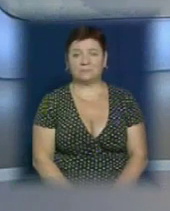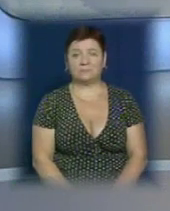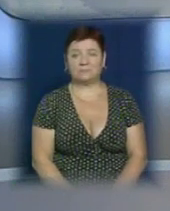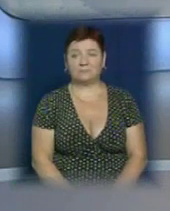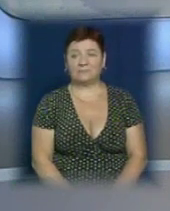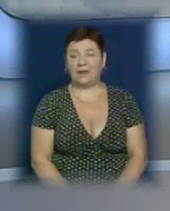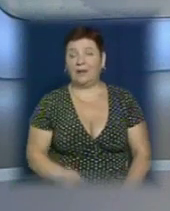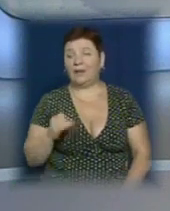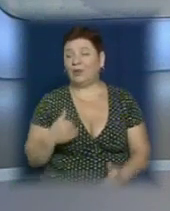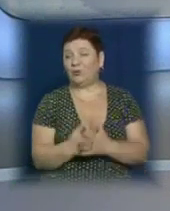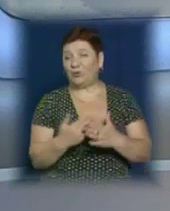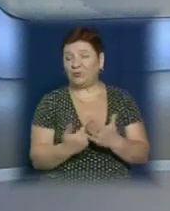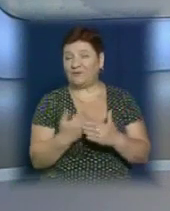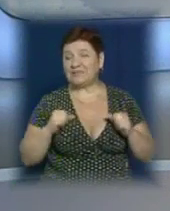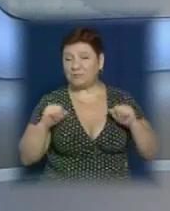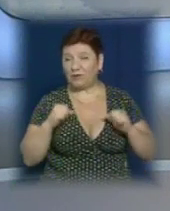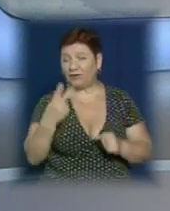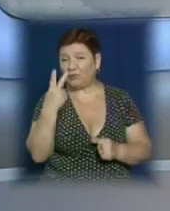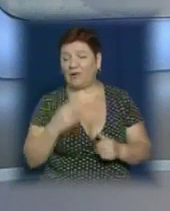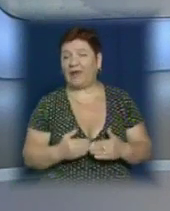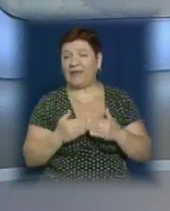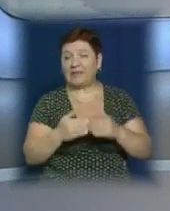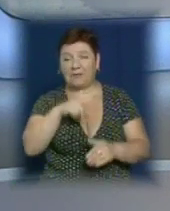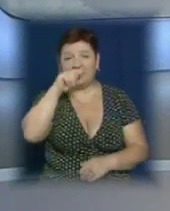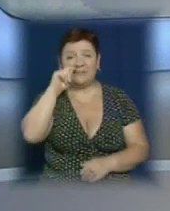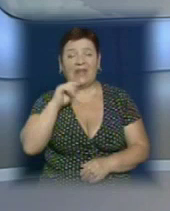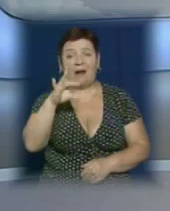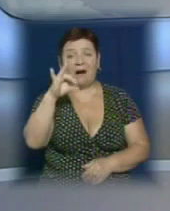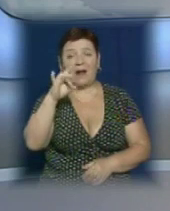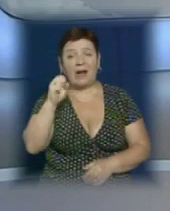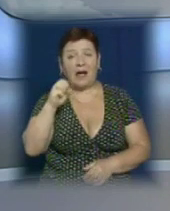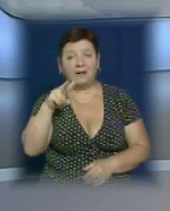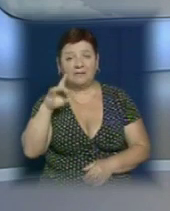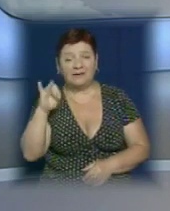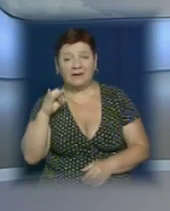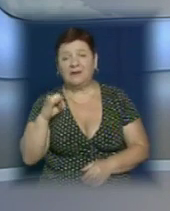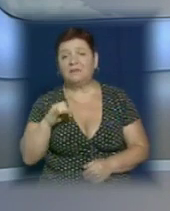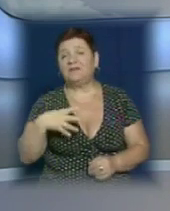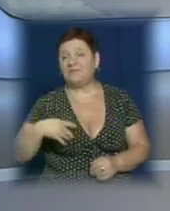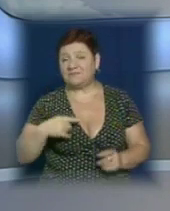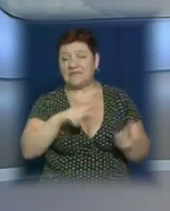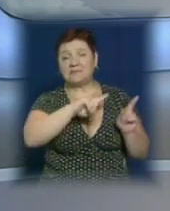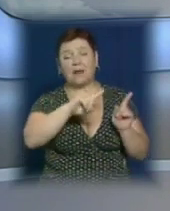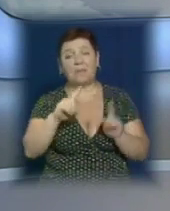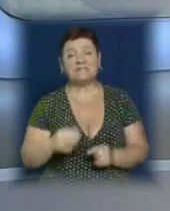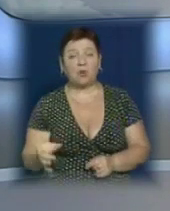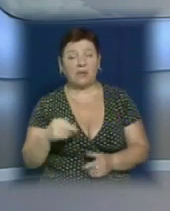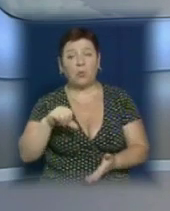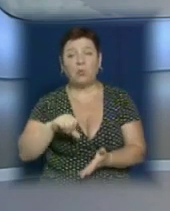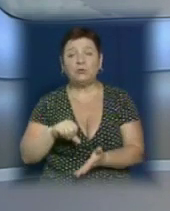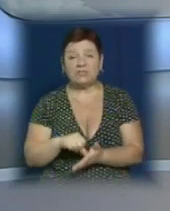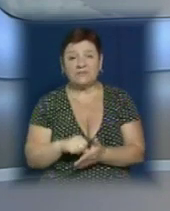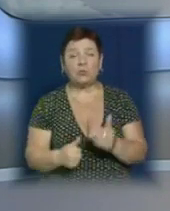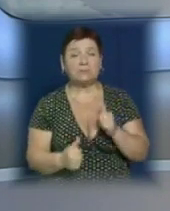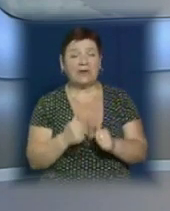І до новин спорту. Другий етап чемпіонату України з ралі відбувся на межі Львівської та Закарпатської областей. Їх участь у видочних